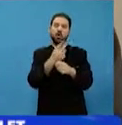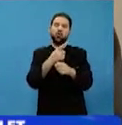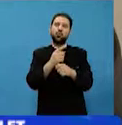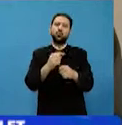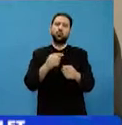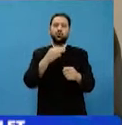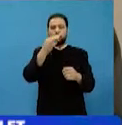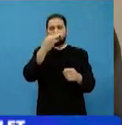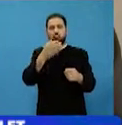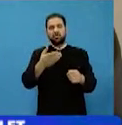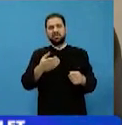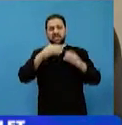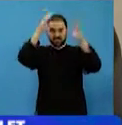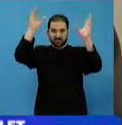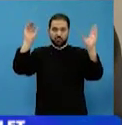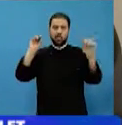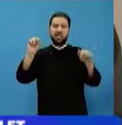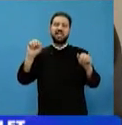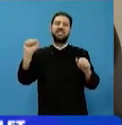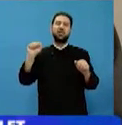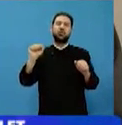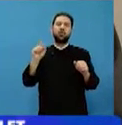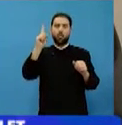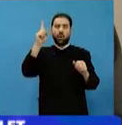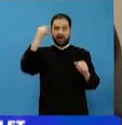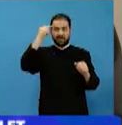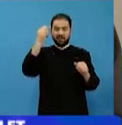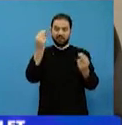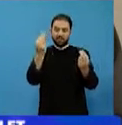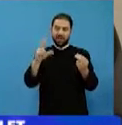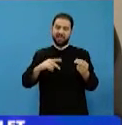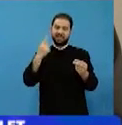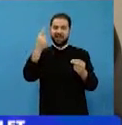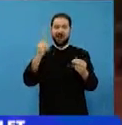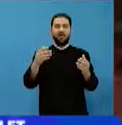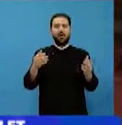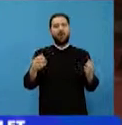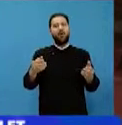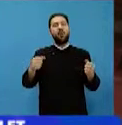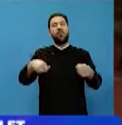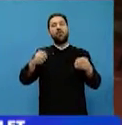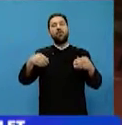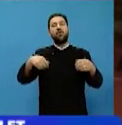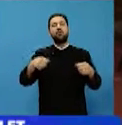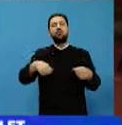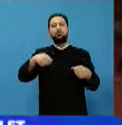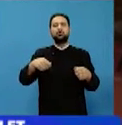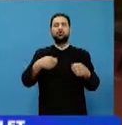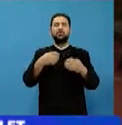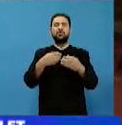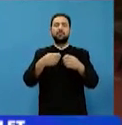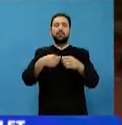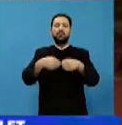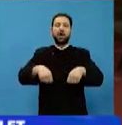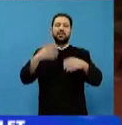de Sfântul Cuvios Paisie Agioritul. Un gând bun este ca o priveghere. Draștele spectatori, am discutat astăzi la cuvânt